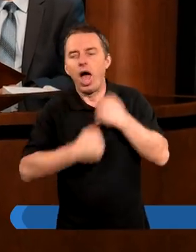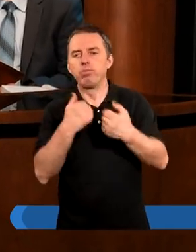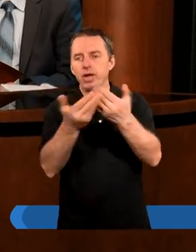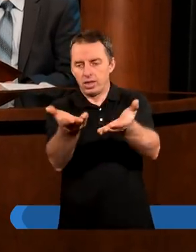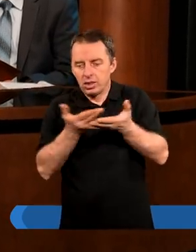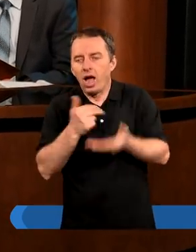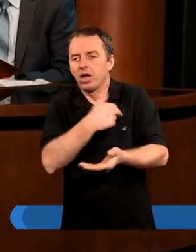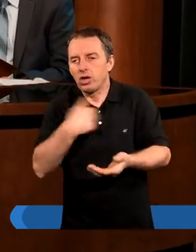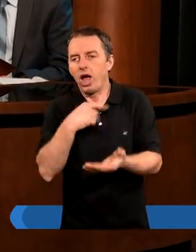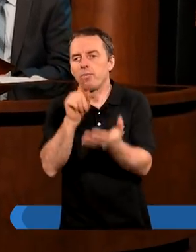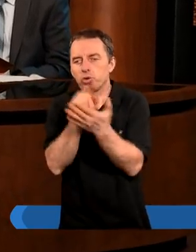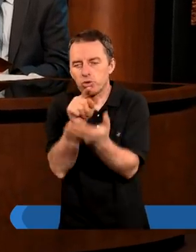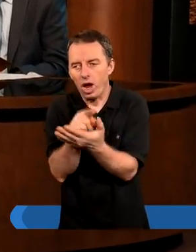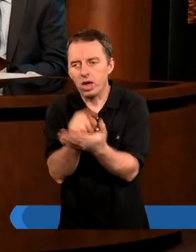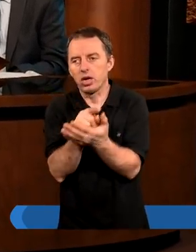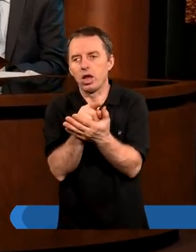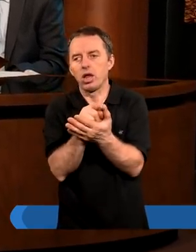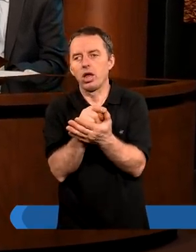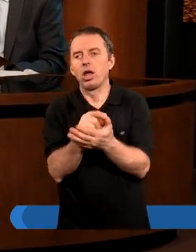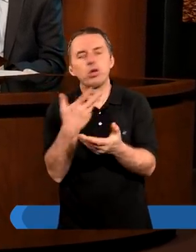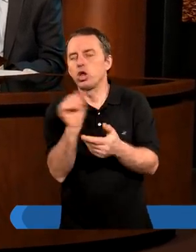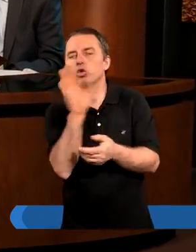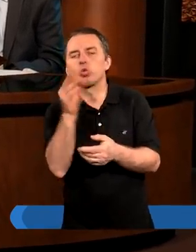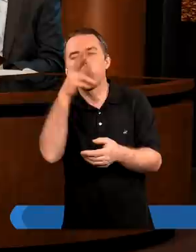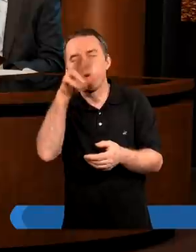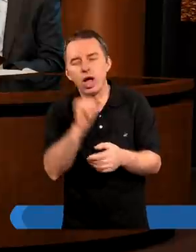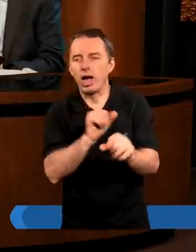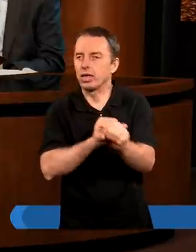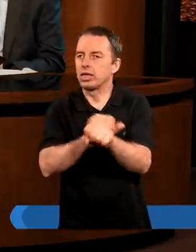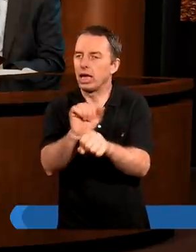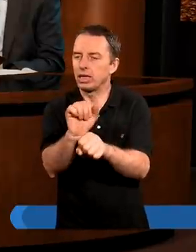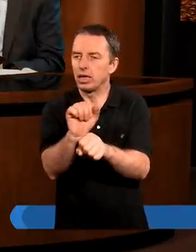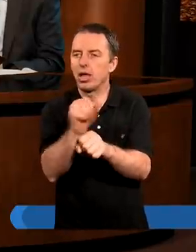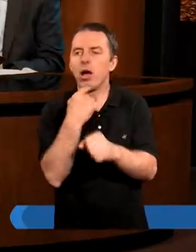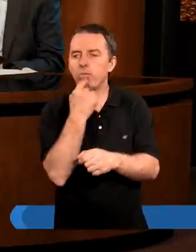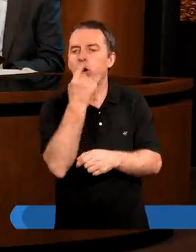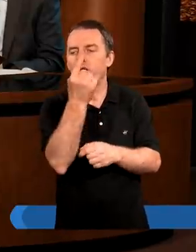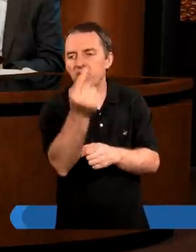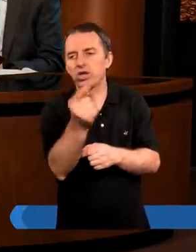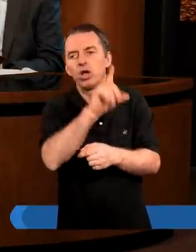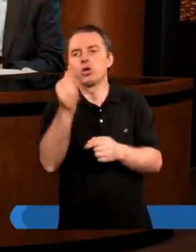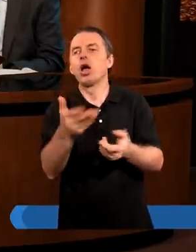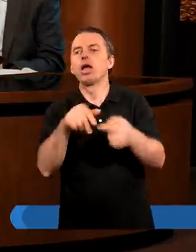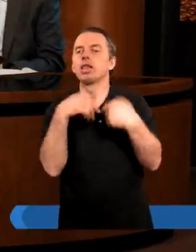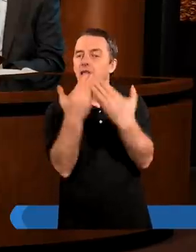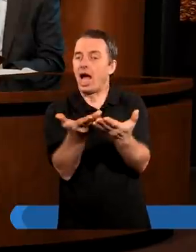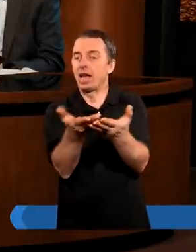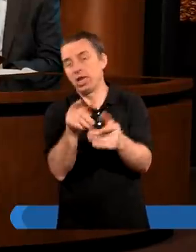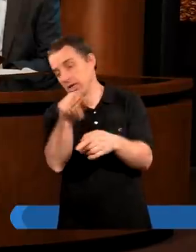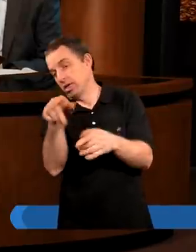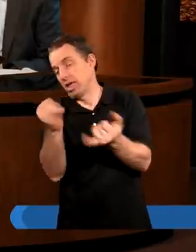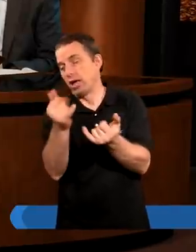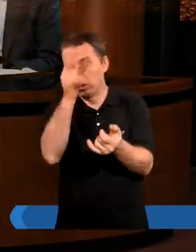nam szansę. Bo nie sztuka jest powiedzieć, że dany człowiek